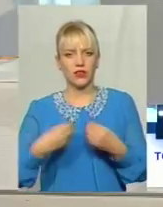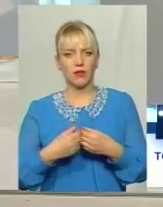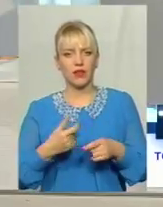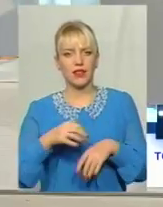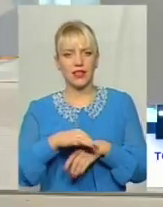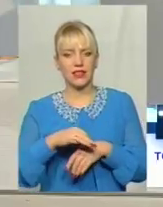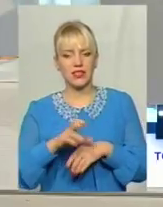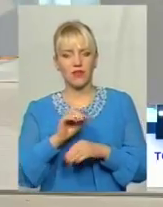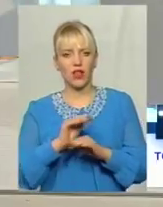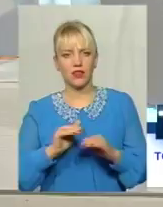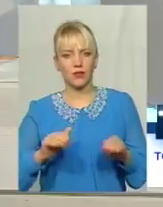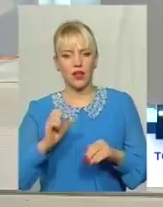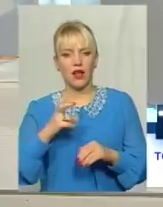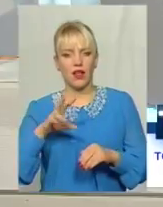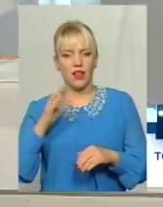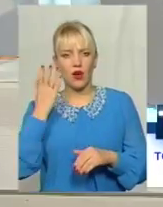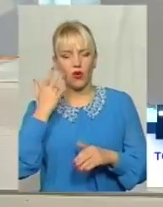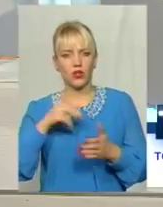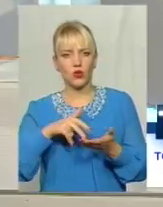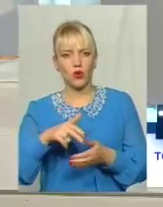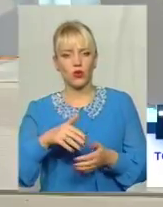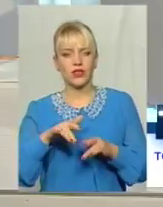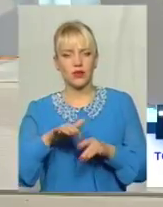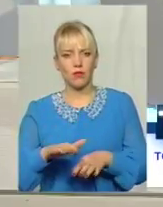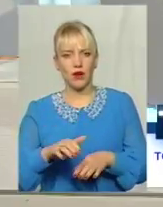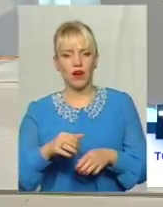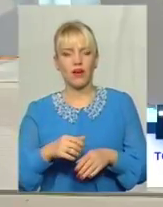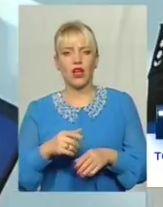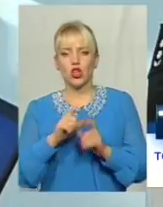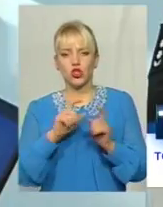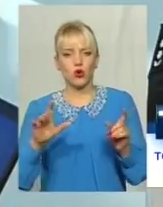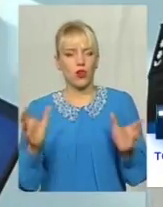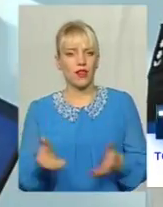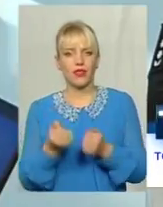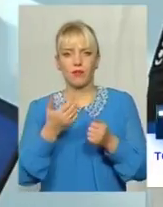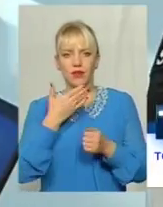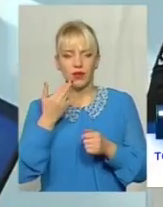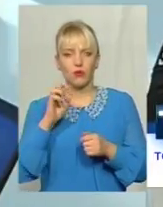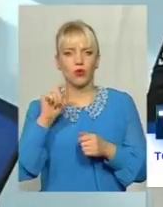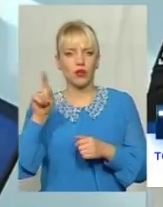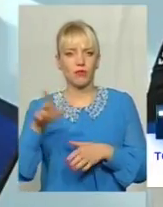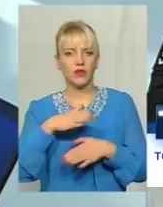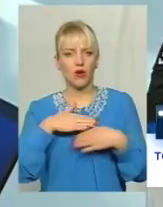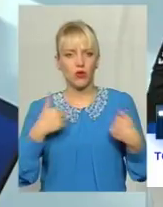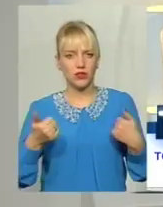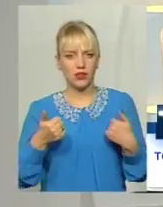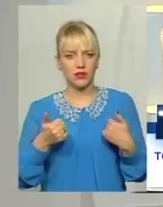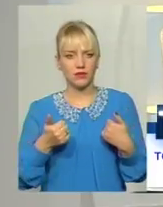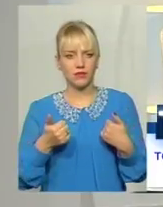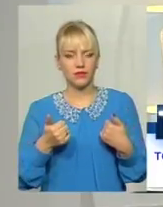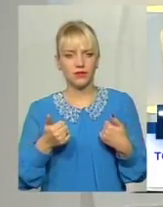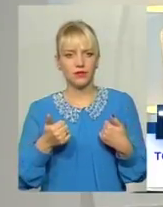на сіхні Але коли доходить справа, школа не підтримує, ватан Не хочуть, знаєте,